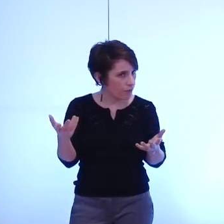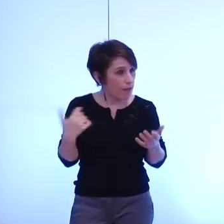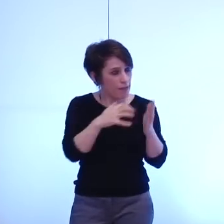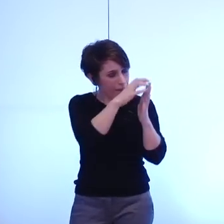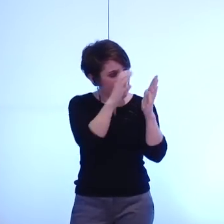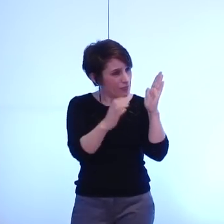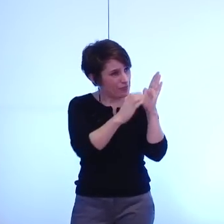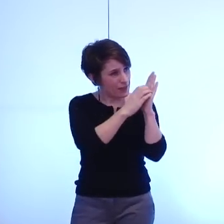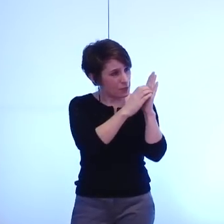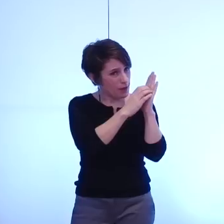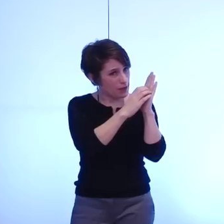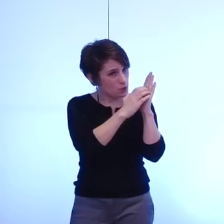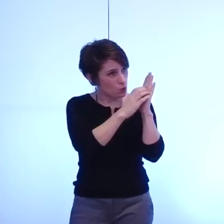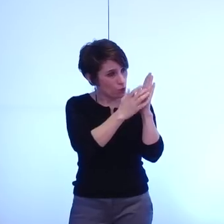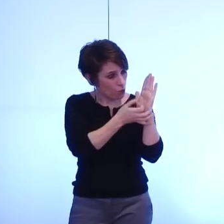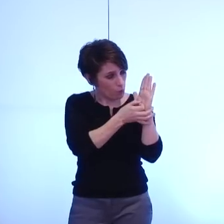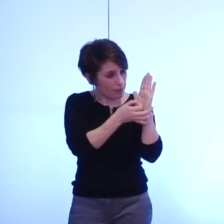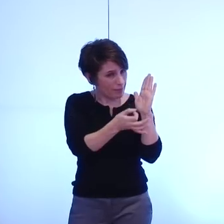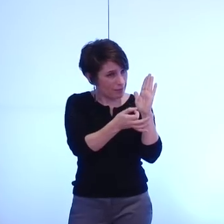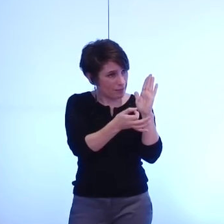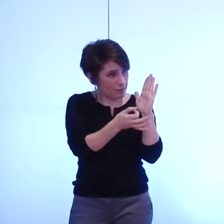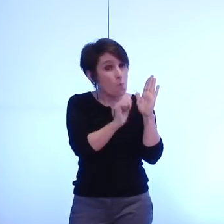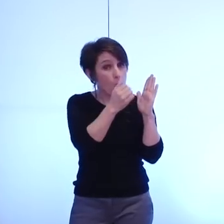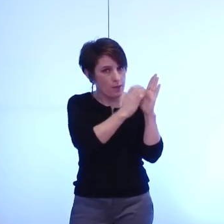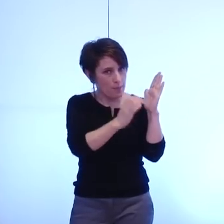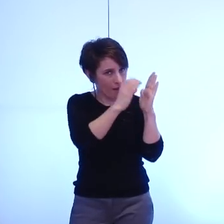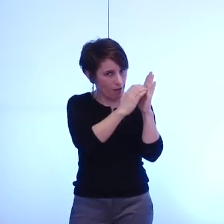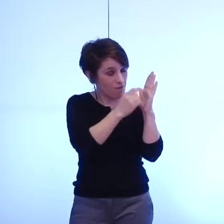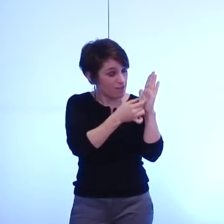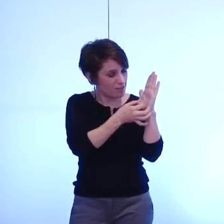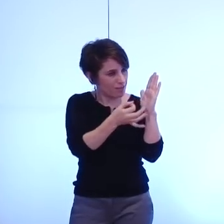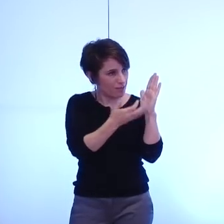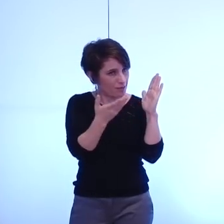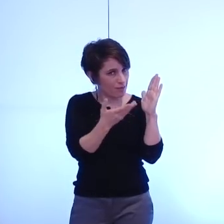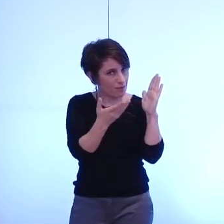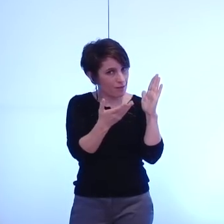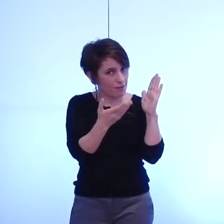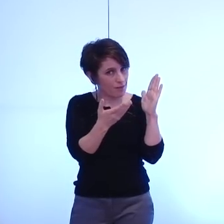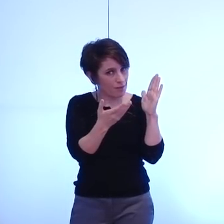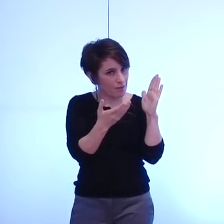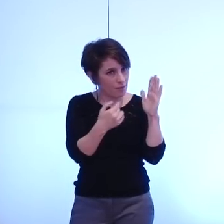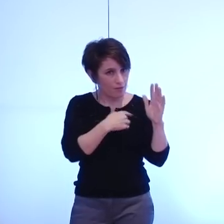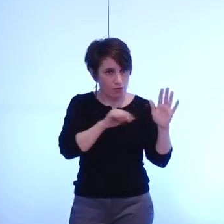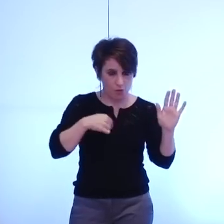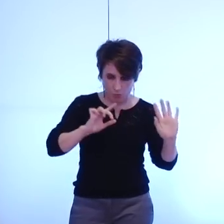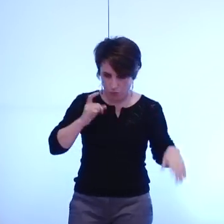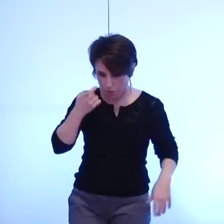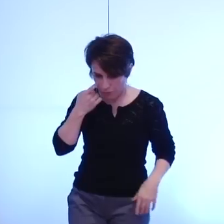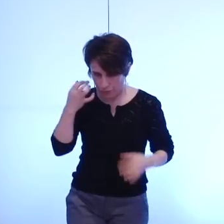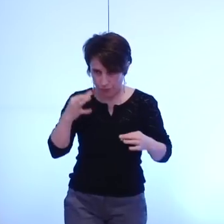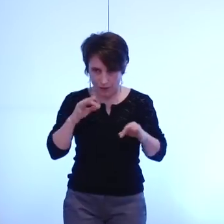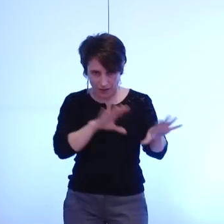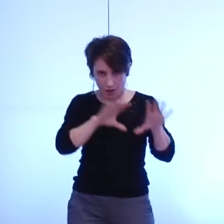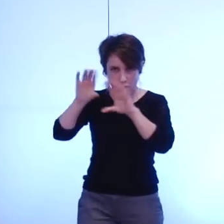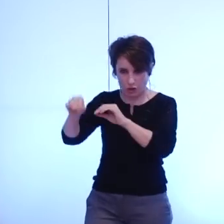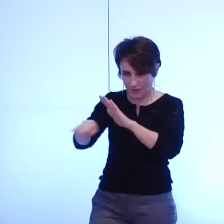dans son premier alinéa que nous prenons acte des incidences des transferts de compétences à la métropole au